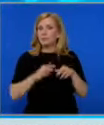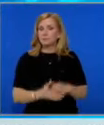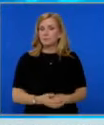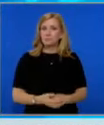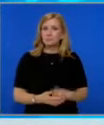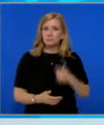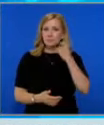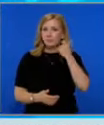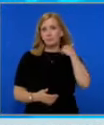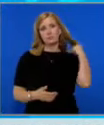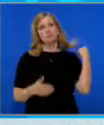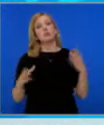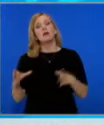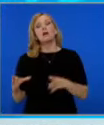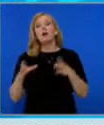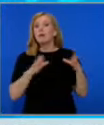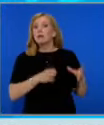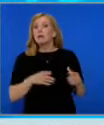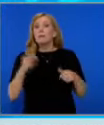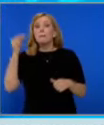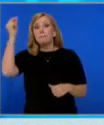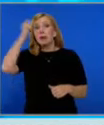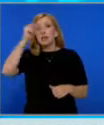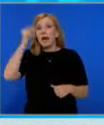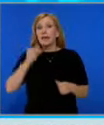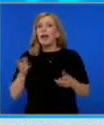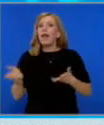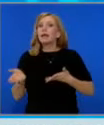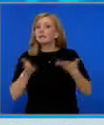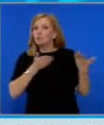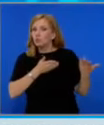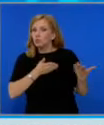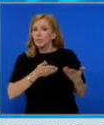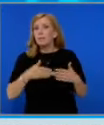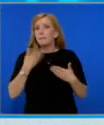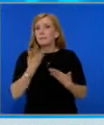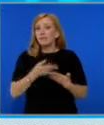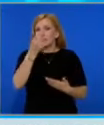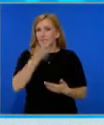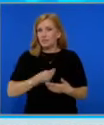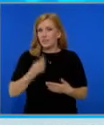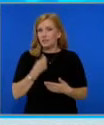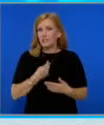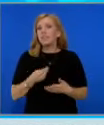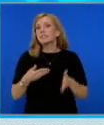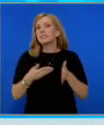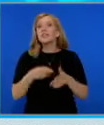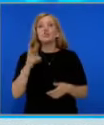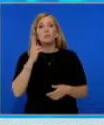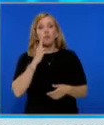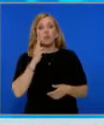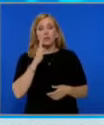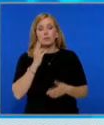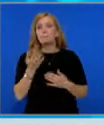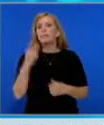България експолсира представителя на Руската църква в София заради шпионаж. Руски свъщенници ще трябва също да напуснат страната.